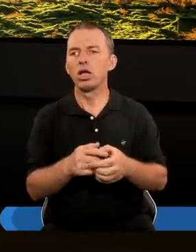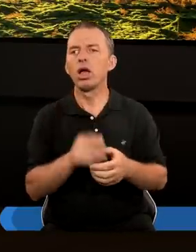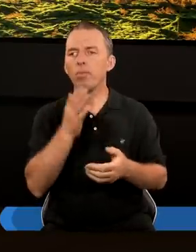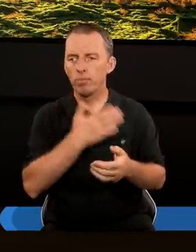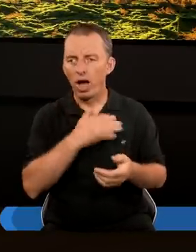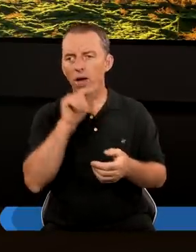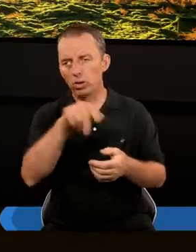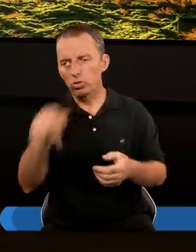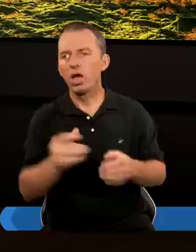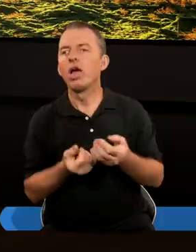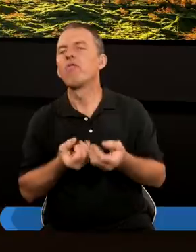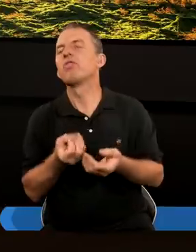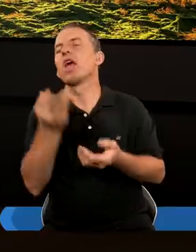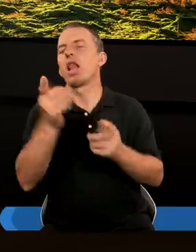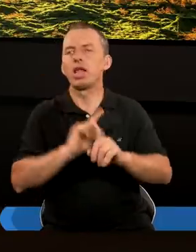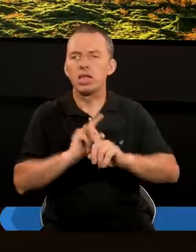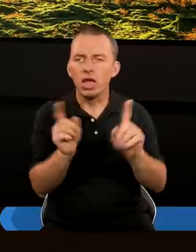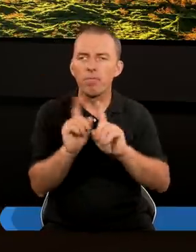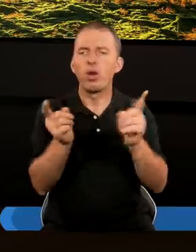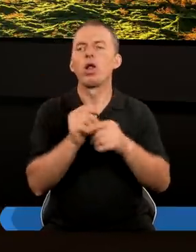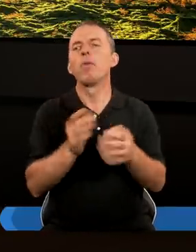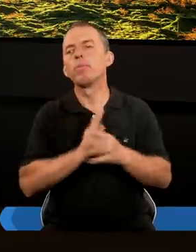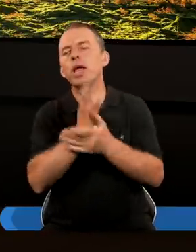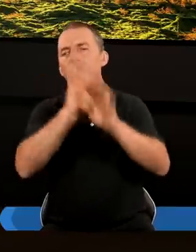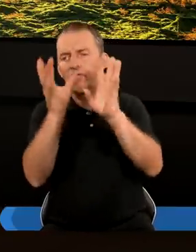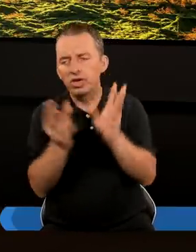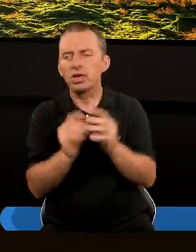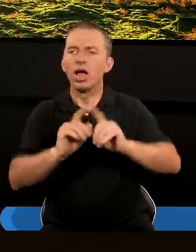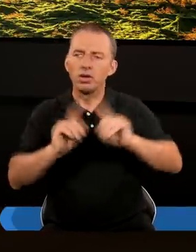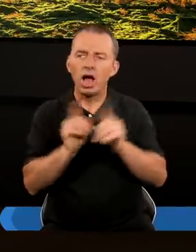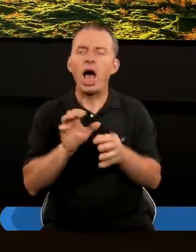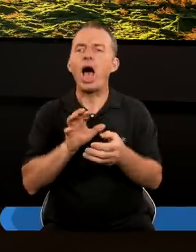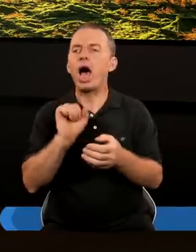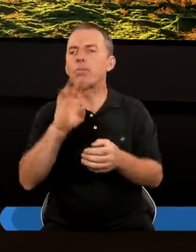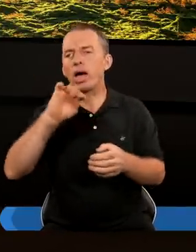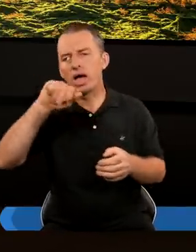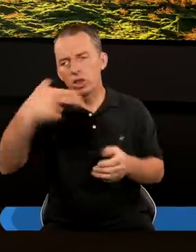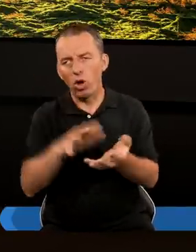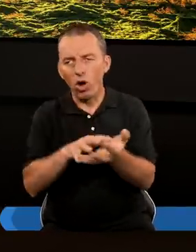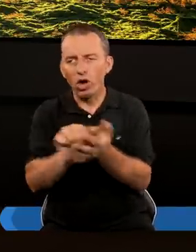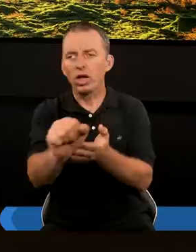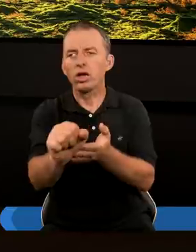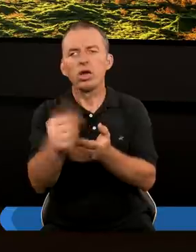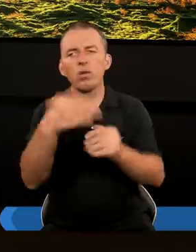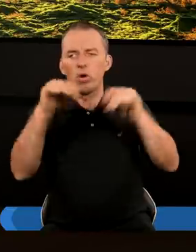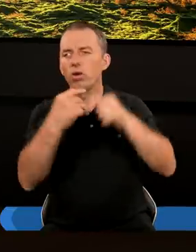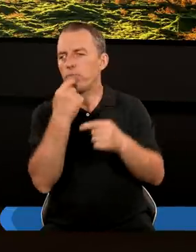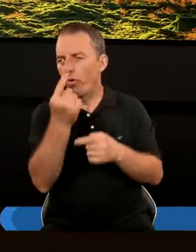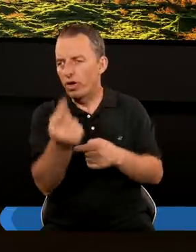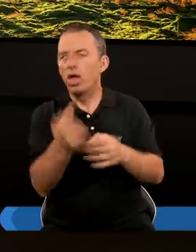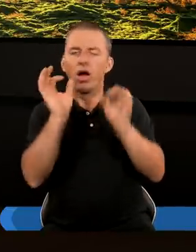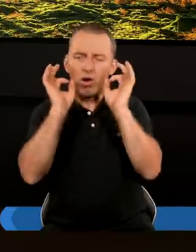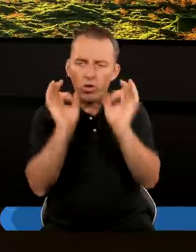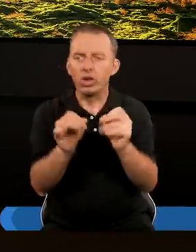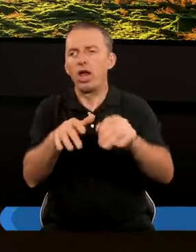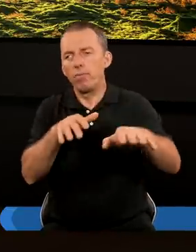mamy tutaj Wiele symboli Przede wszystkim Symbole I też Armagedon To nie możemy powiedzieć Że jest